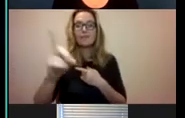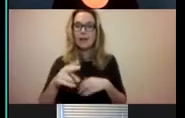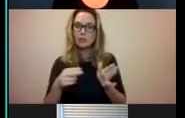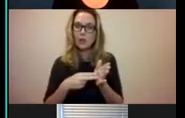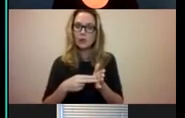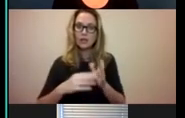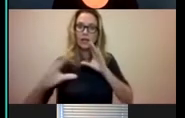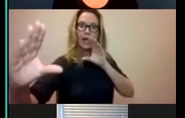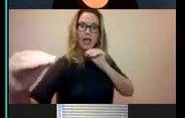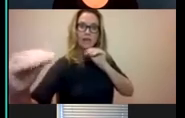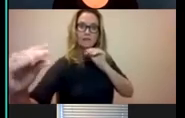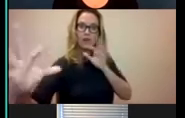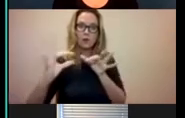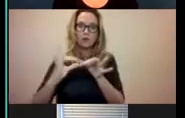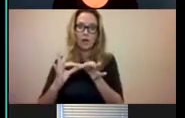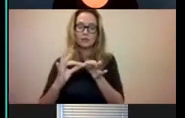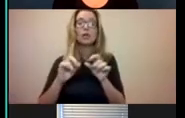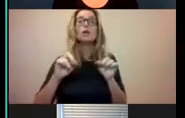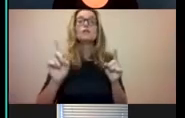tafelmicrofoon bij hem te plaatsen.